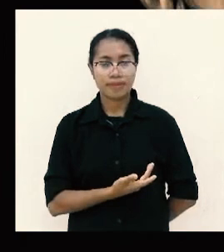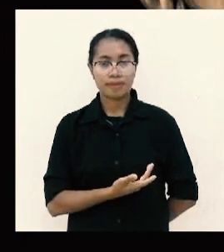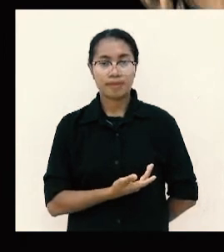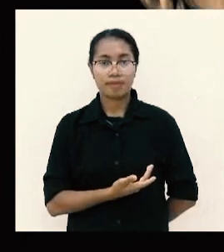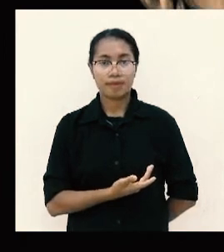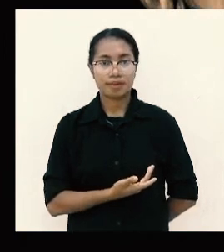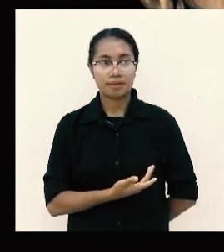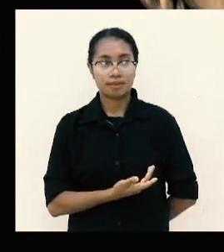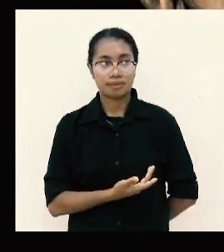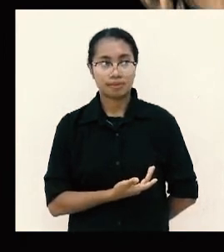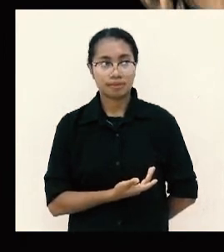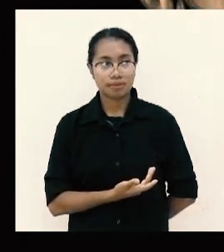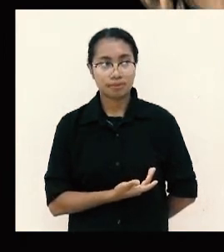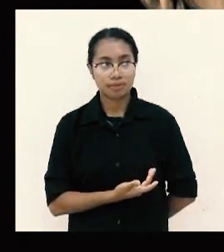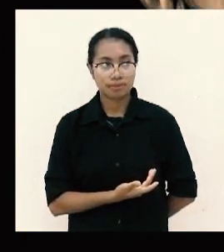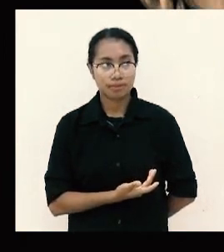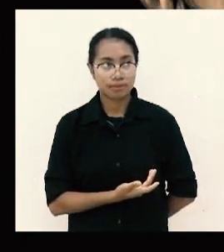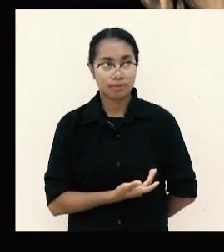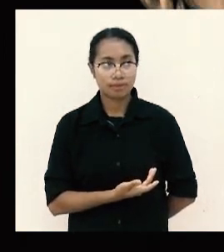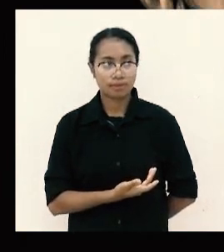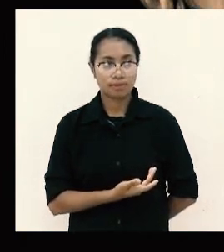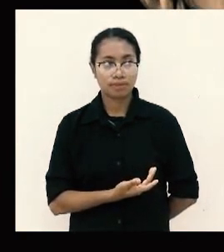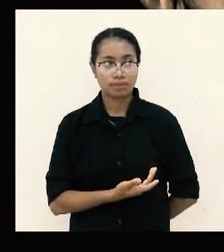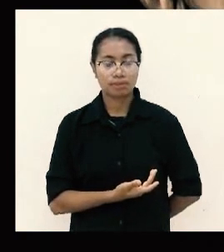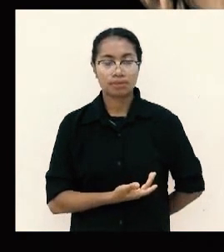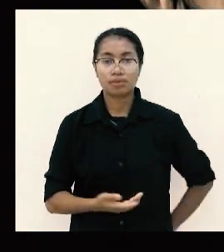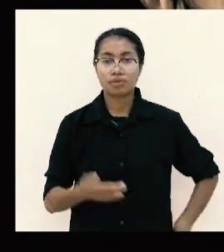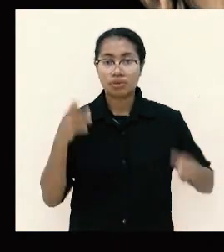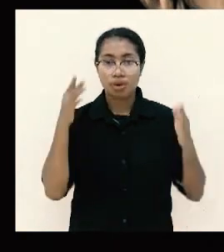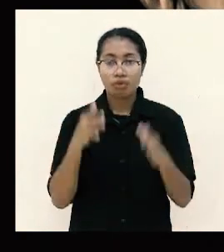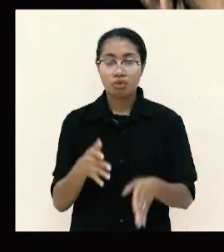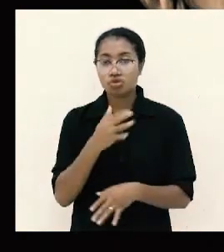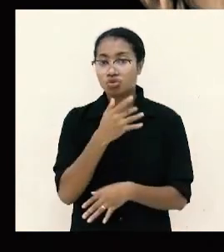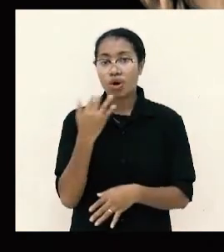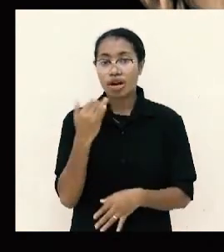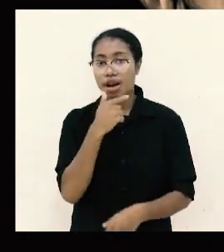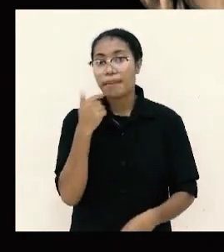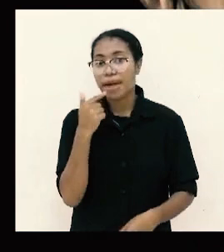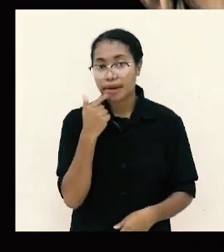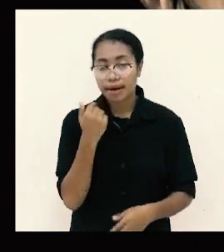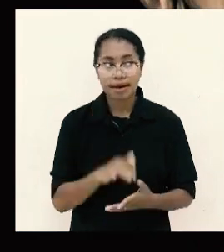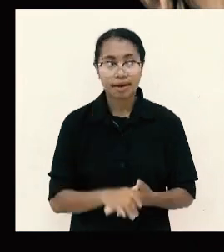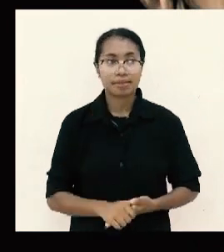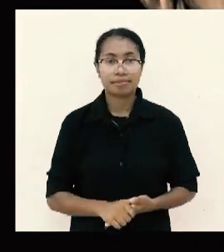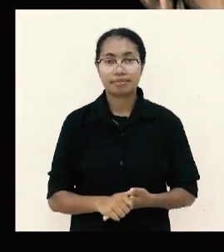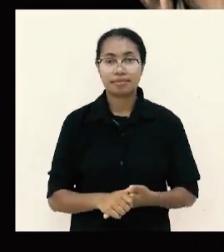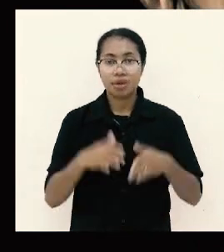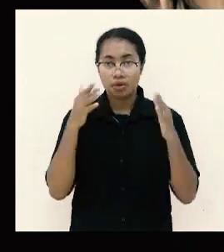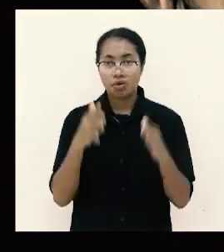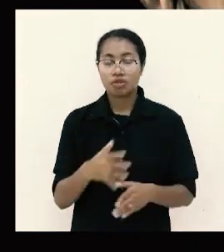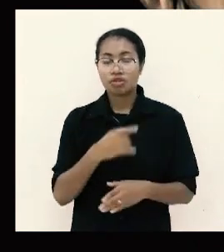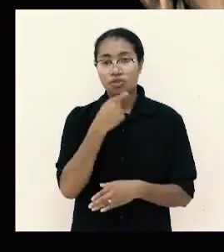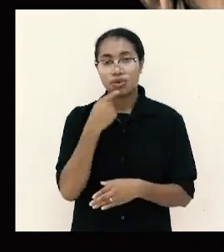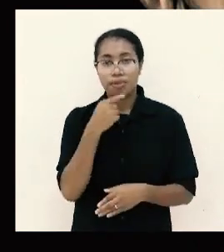lalu akhirnya dia bicara soal perhatian jamaat lalu di akhirnya di ujung ayat 20